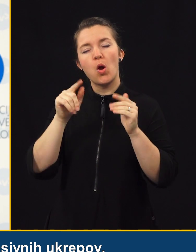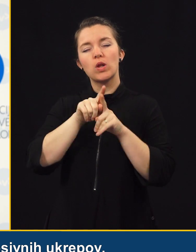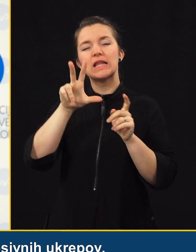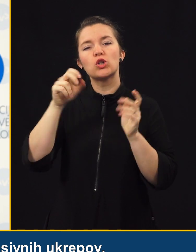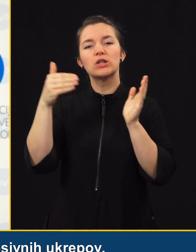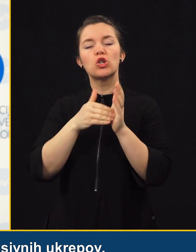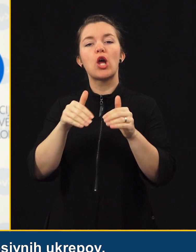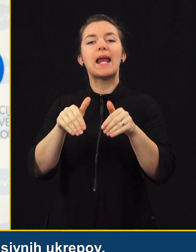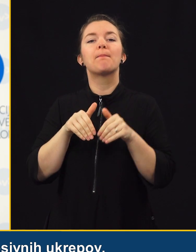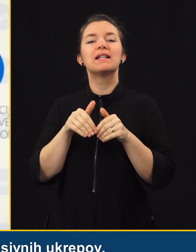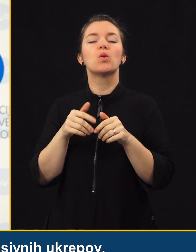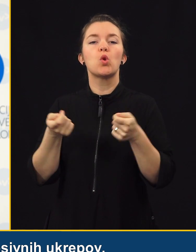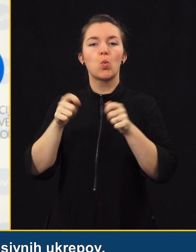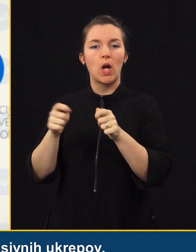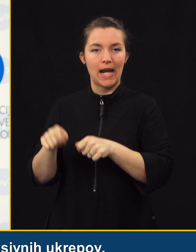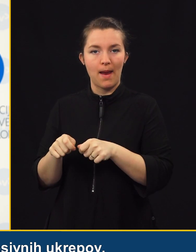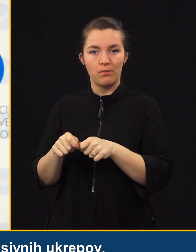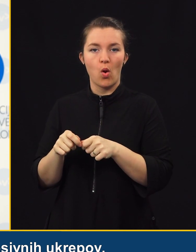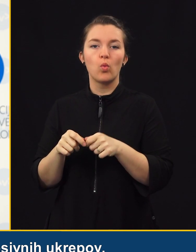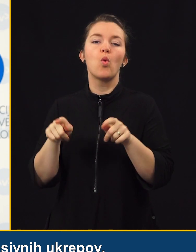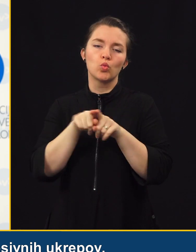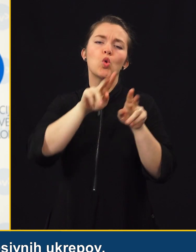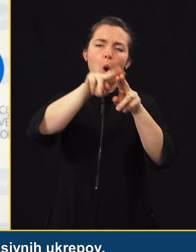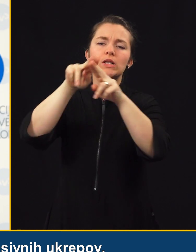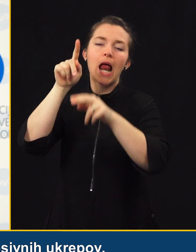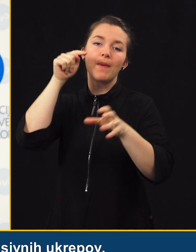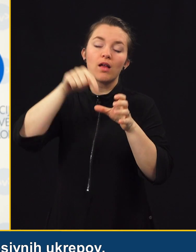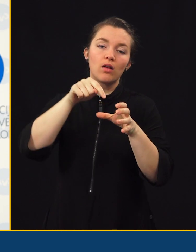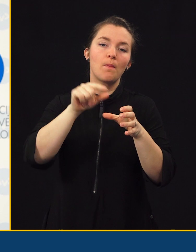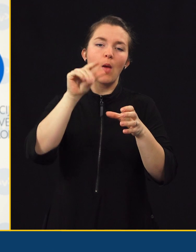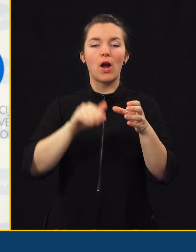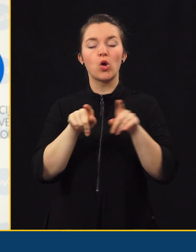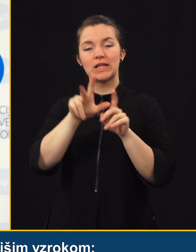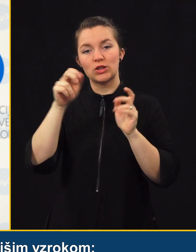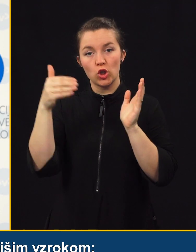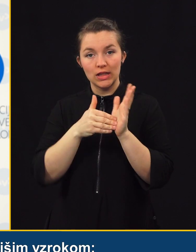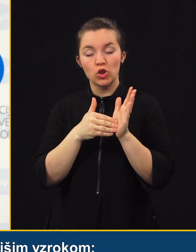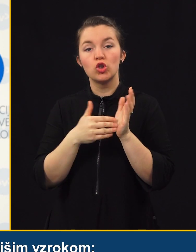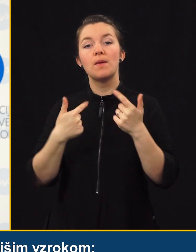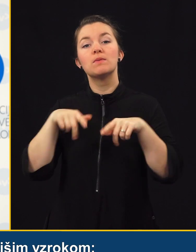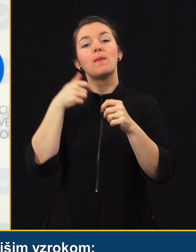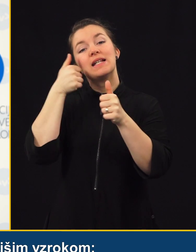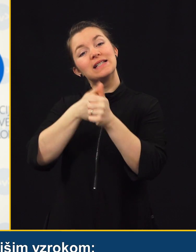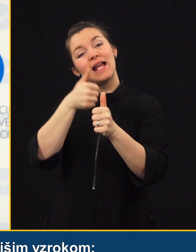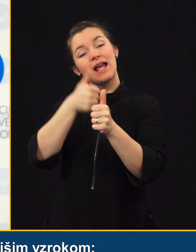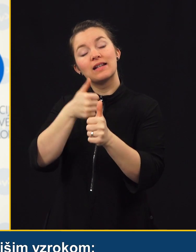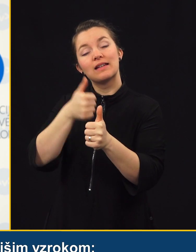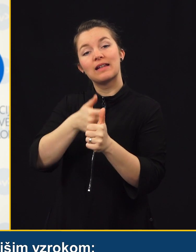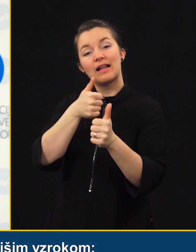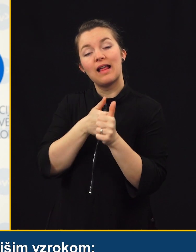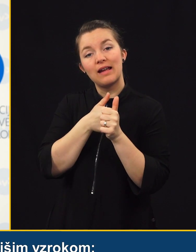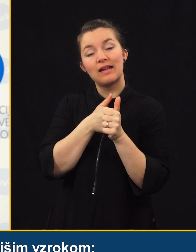represivnih okrepov, seveda poleg vseh ostalih. Pri tem pa smo nekako sledili